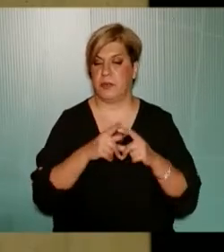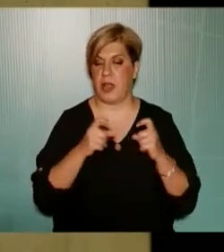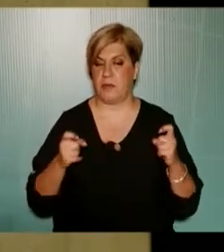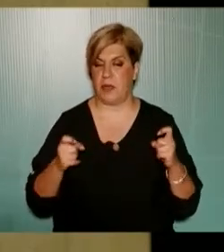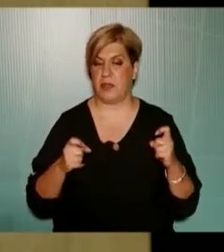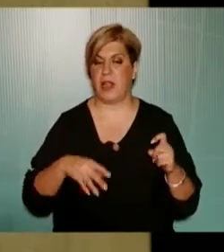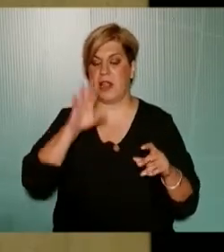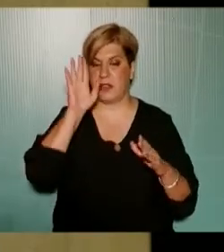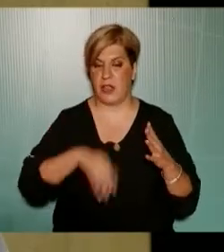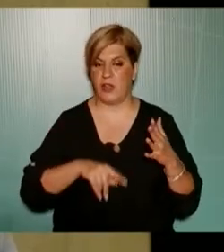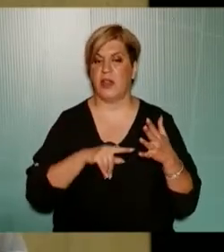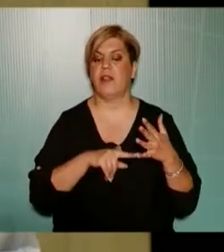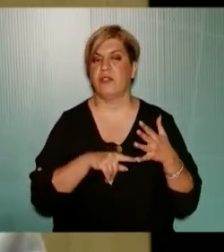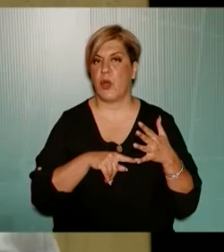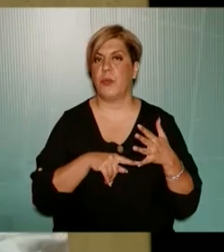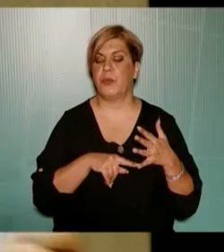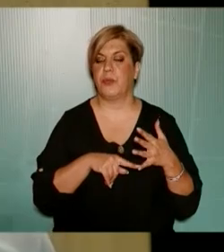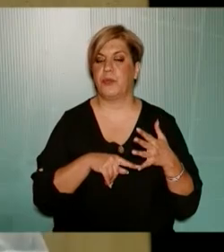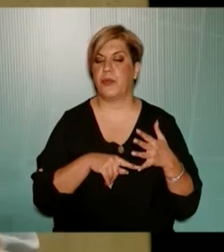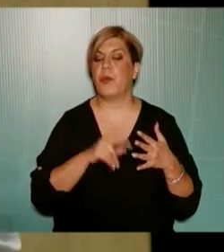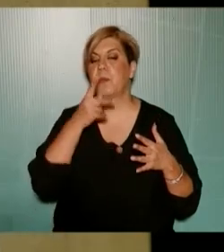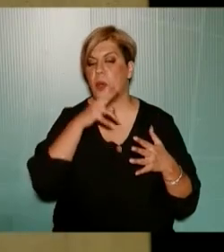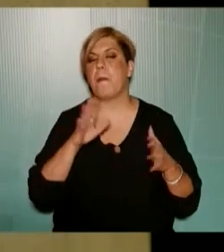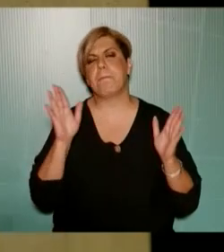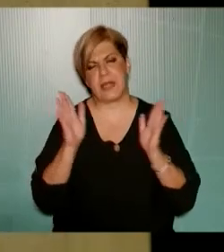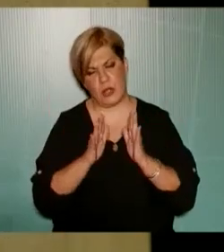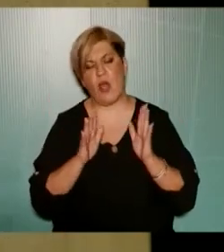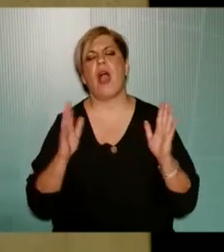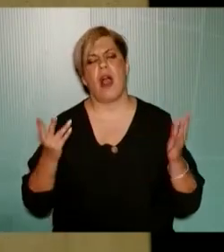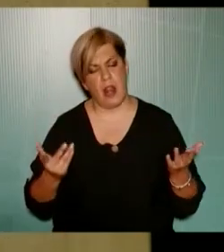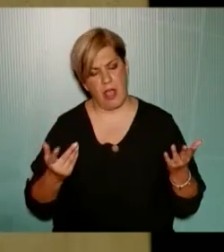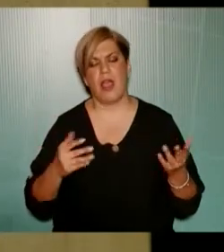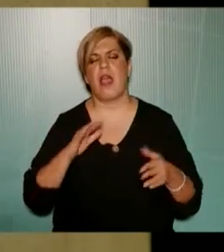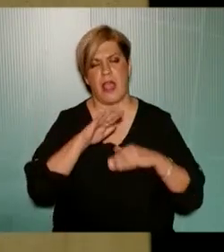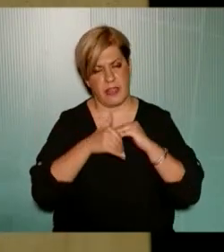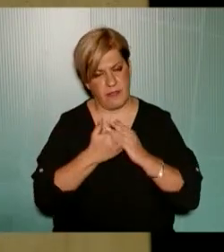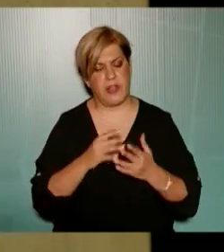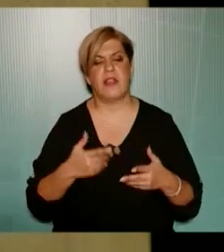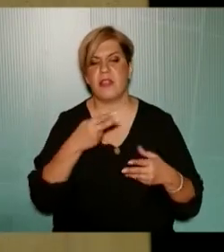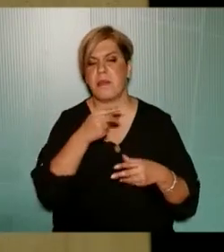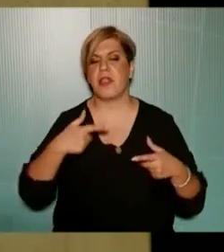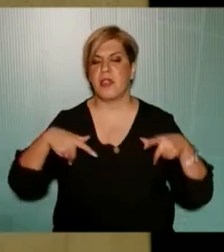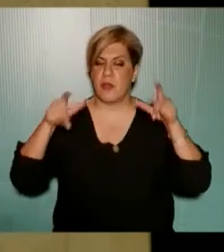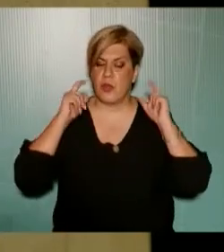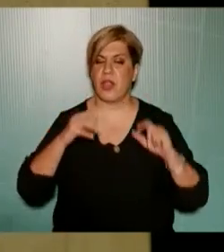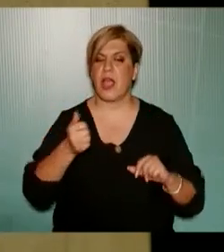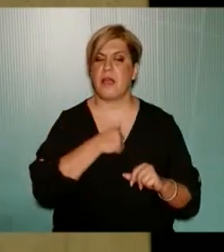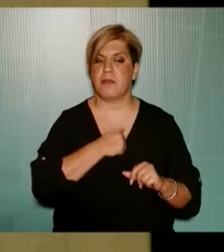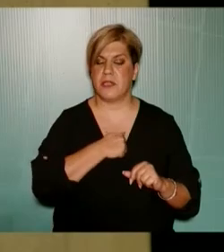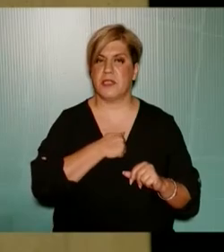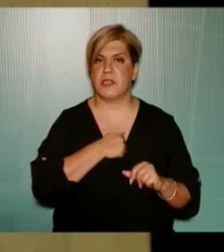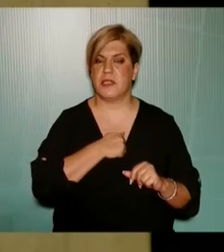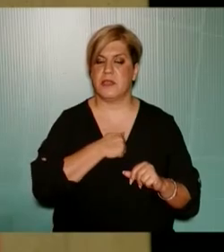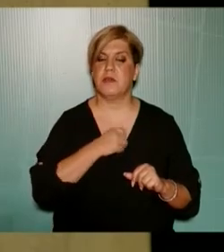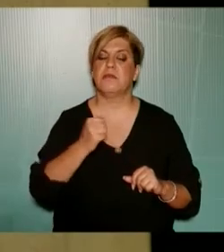και ένα τελευταίο θέμα πριν κλείσω που είναι πιο μικρό αλλά πάλι αγγίζει τα θέματα δημοκρατίας γιατί εμείς ως